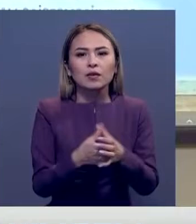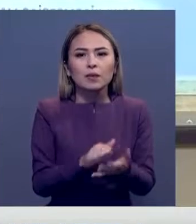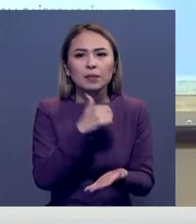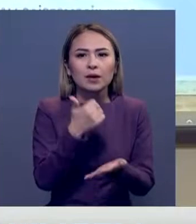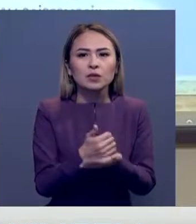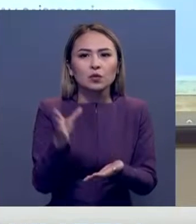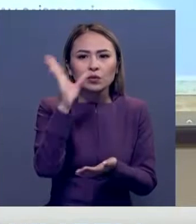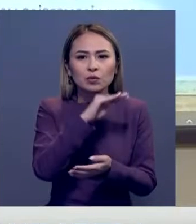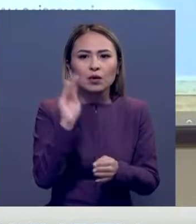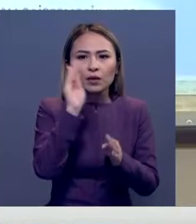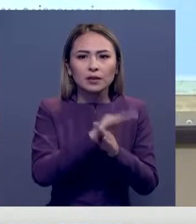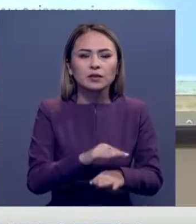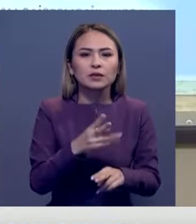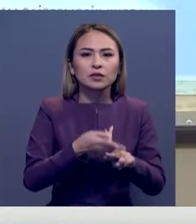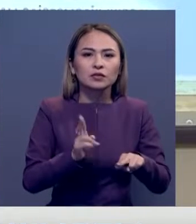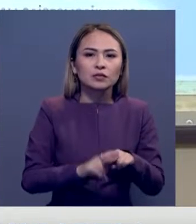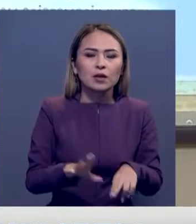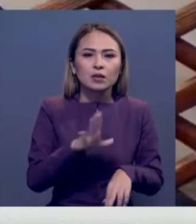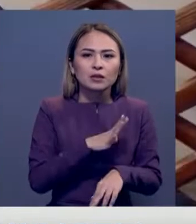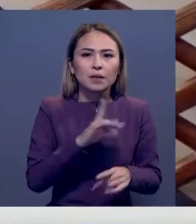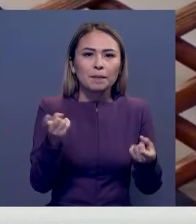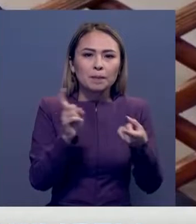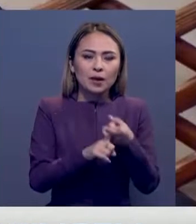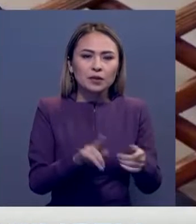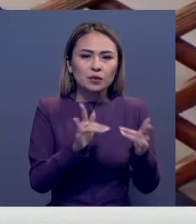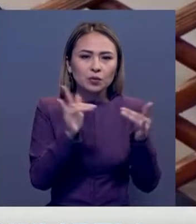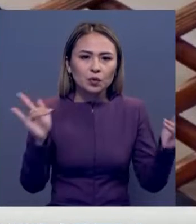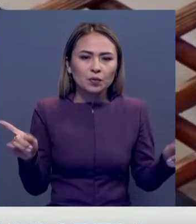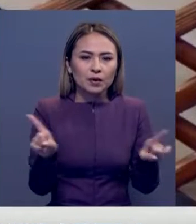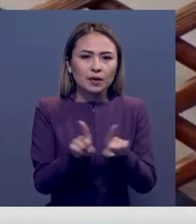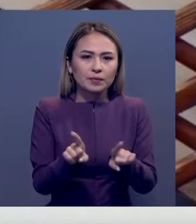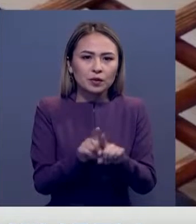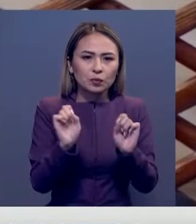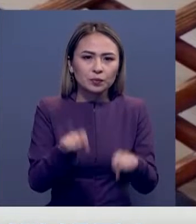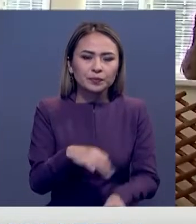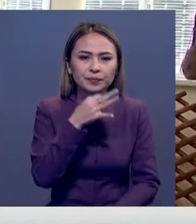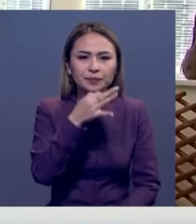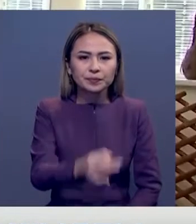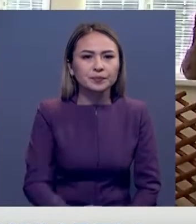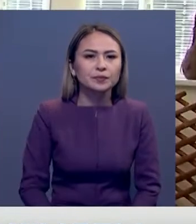қосалады. Бұл жобаны екелі арасындағы мәдени байланс көпірі спеттес теседе болады.